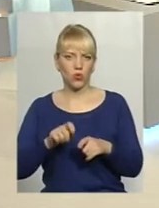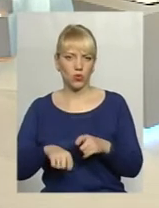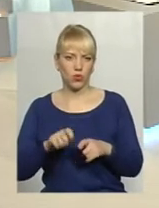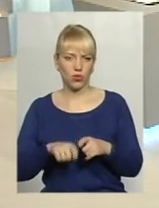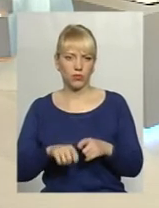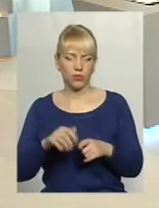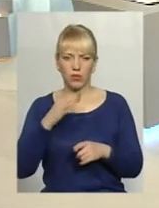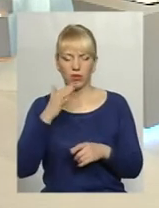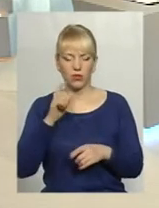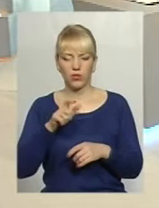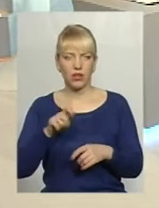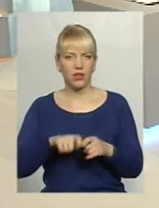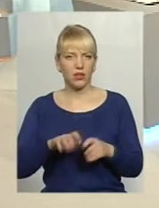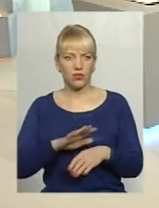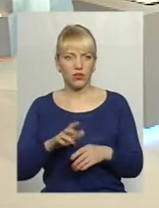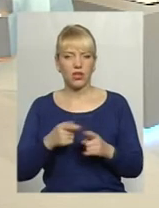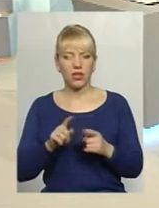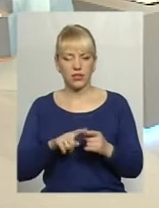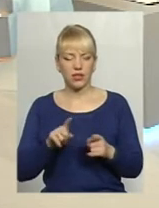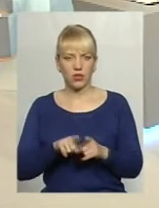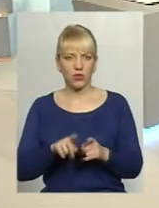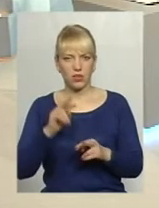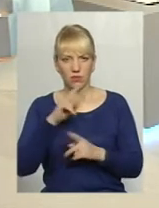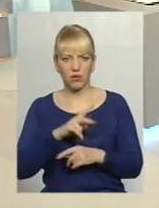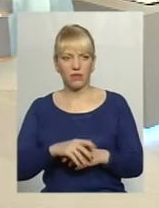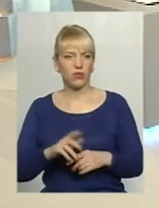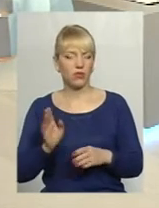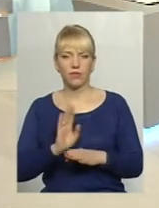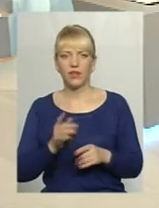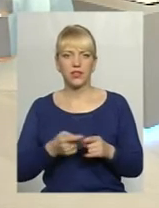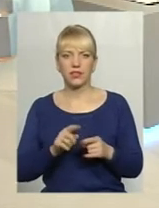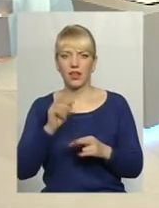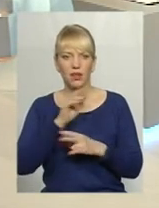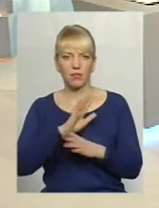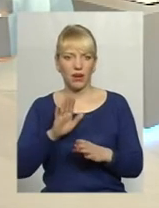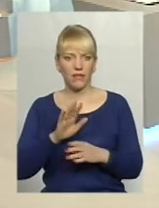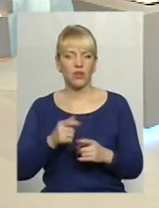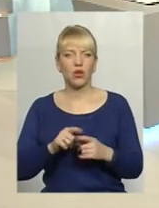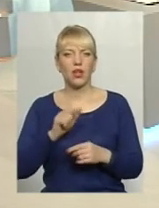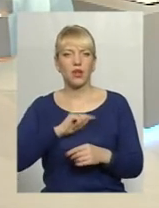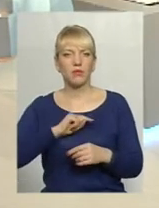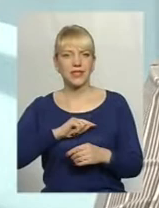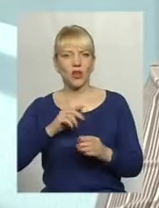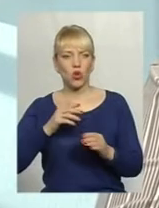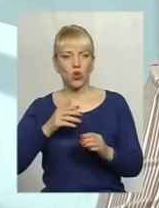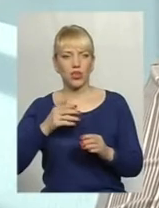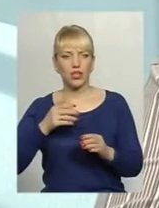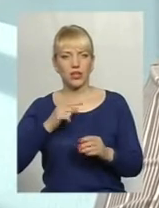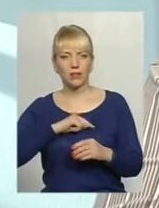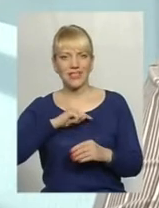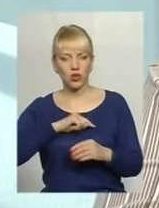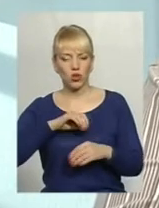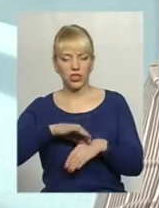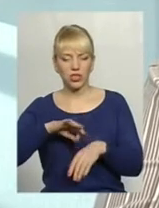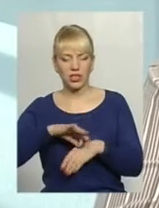багато людей не контролює, але це ж також неправильно. Ну, це неправильно, звичайно. Психологічне насильство вважається взагалі